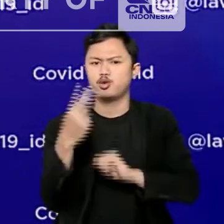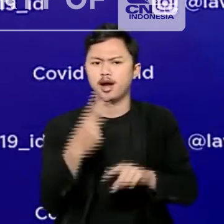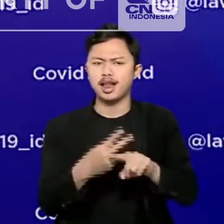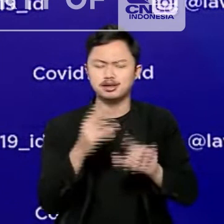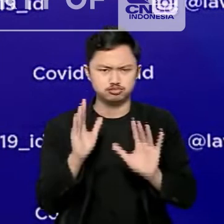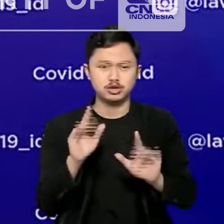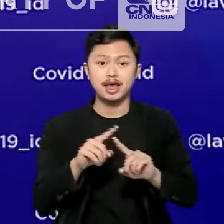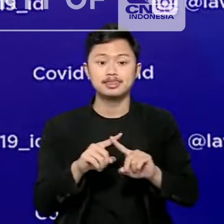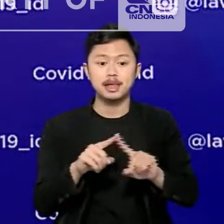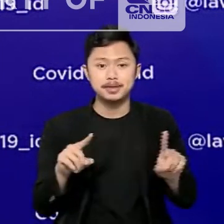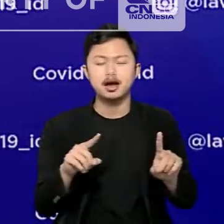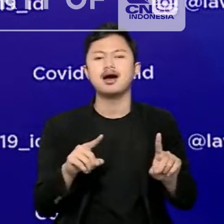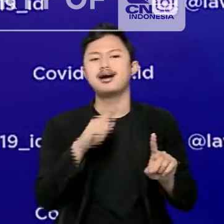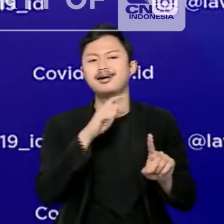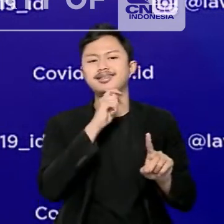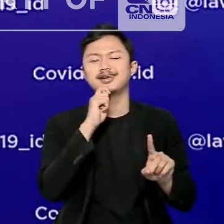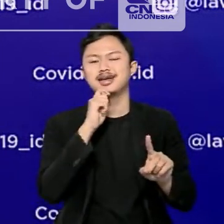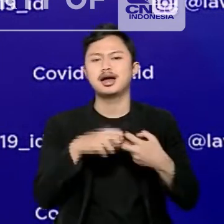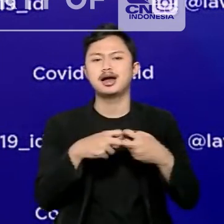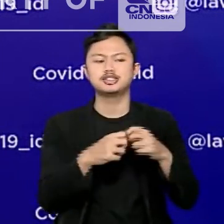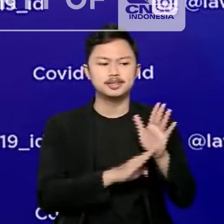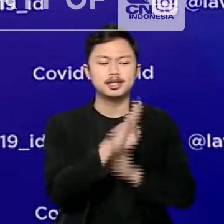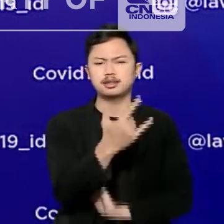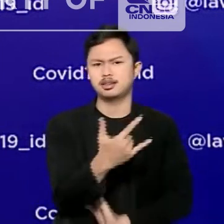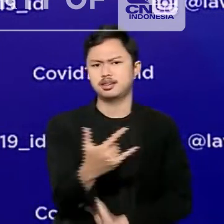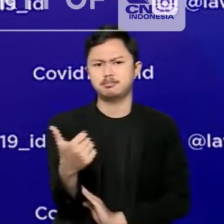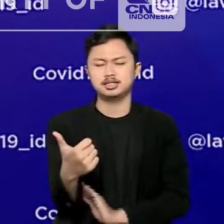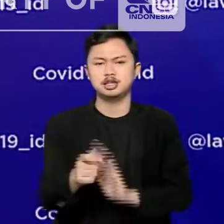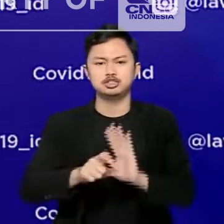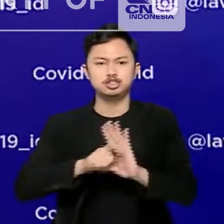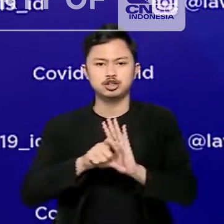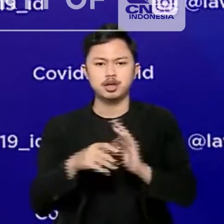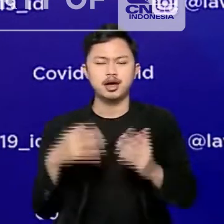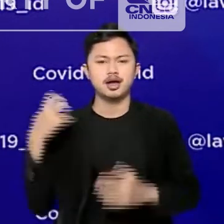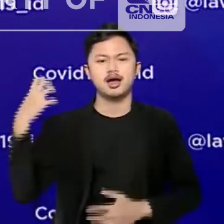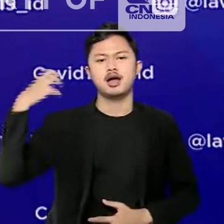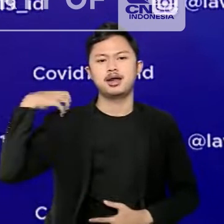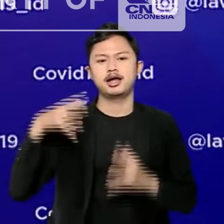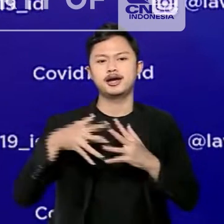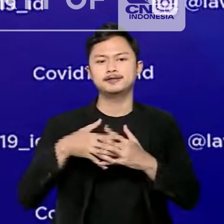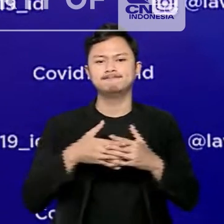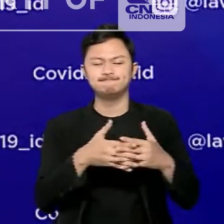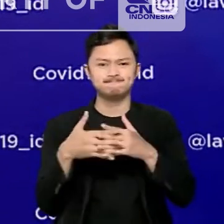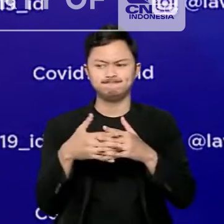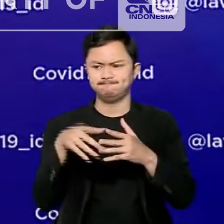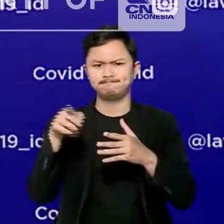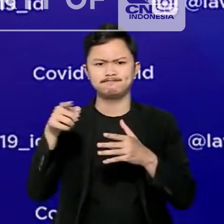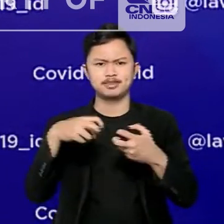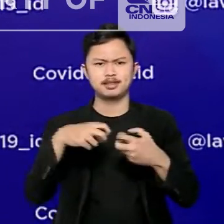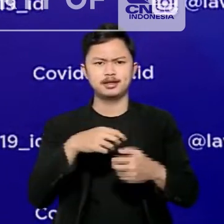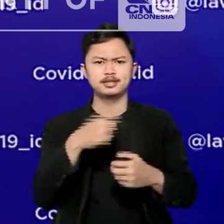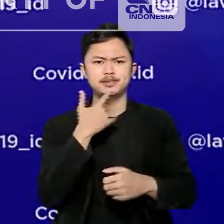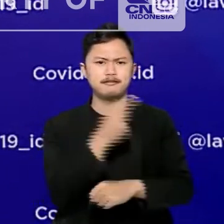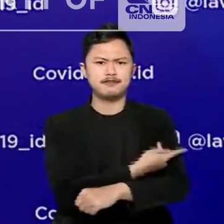nyatanya masih dapat mengalami kenaikan kasus. Sebagai contoh, Amerika Serikat yang memiliki cakupan